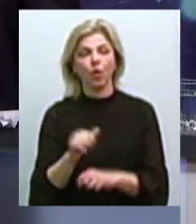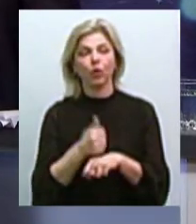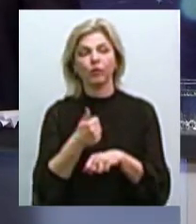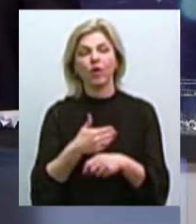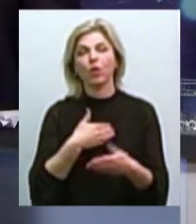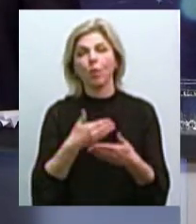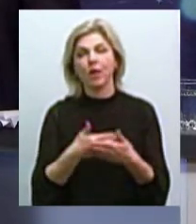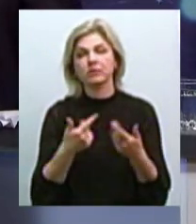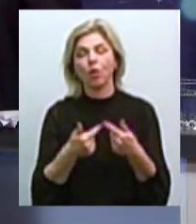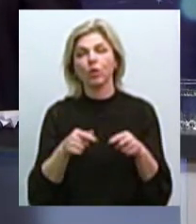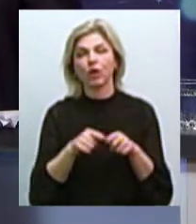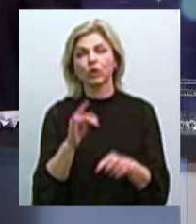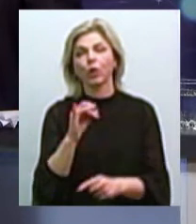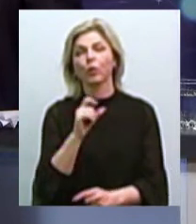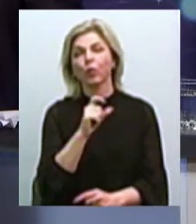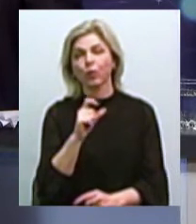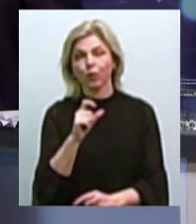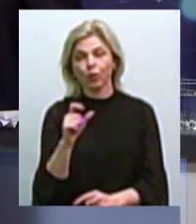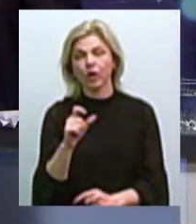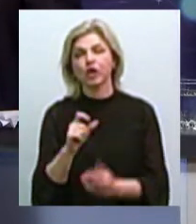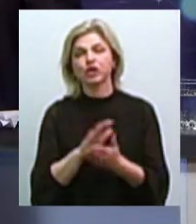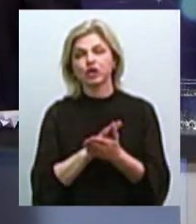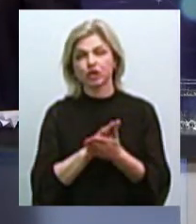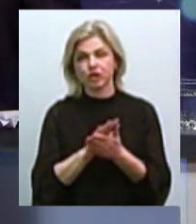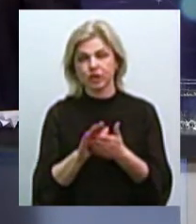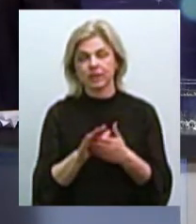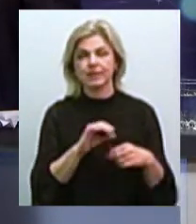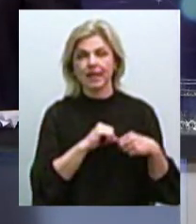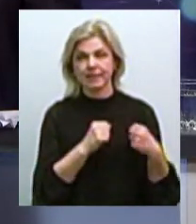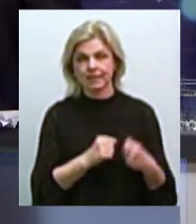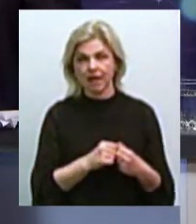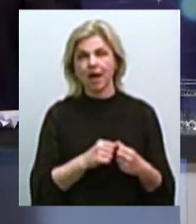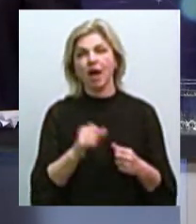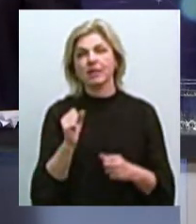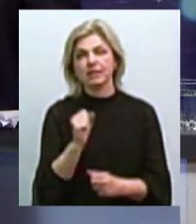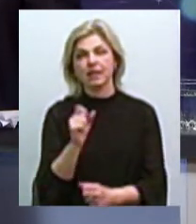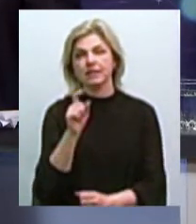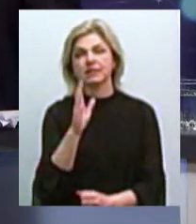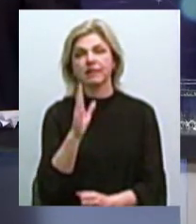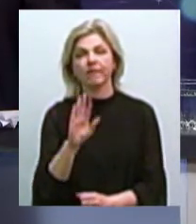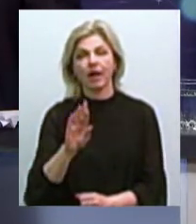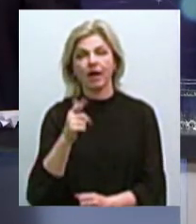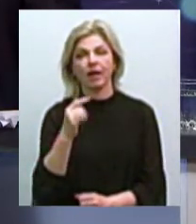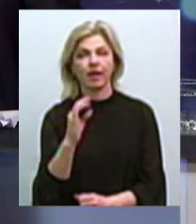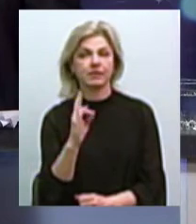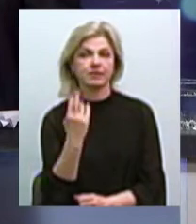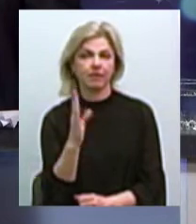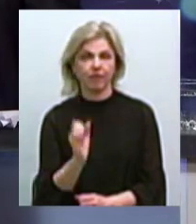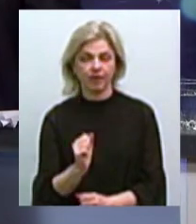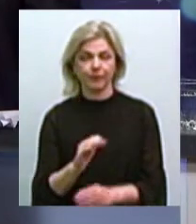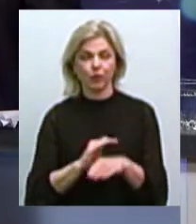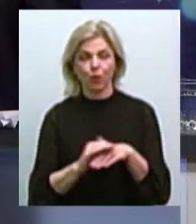громадської організації «Рук чисті серця» Анастасія Звягінцева. Друзі, я вас вітаю в нашій студії. Добрий вечір.